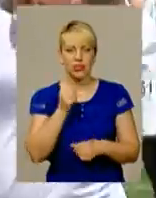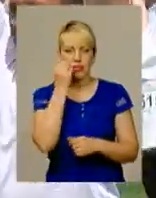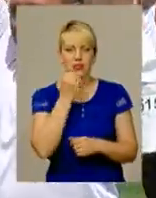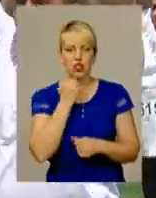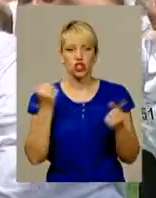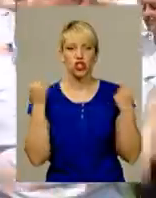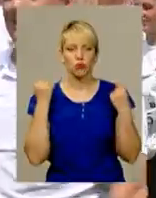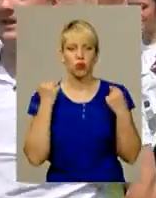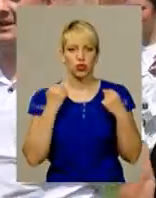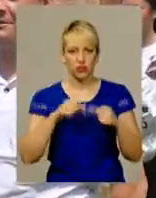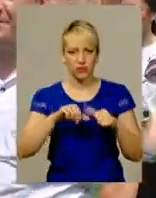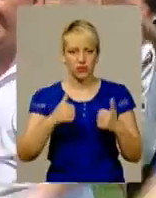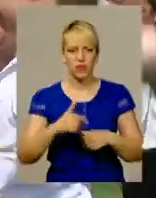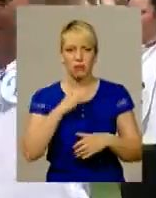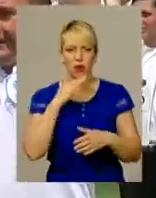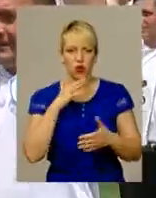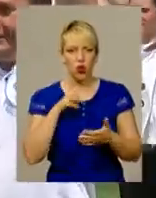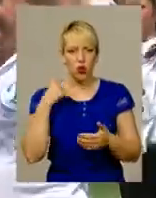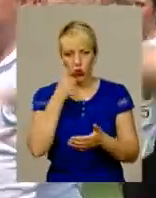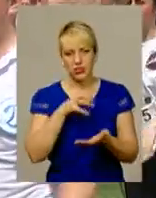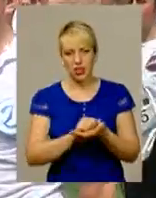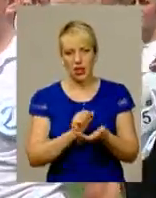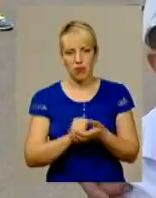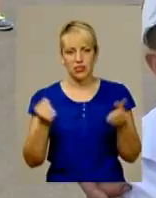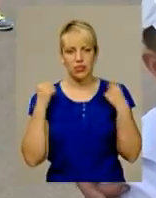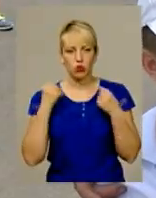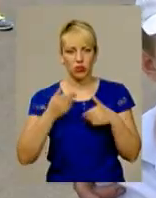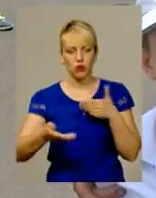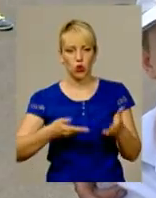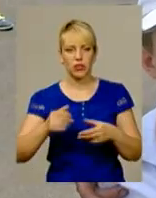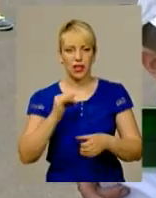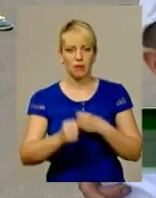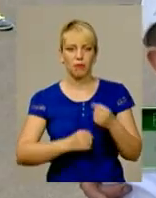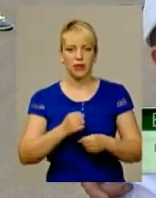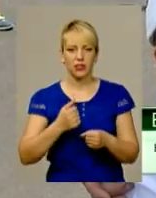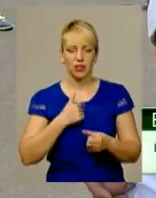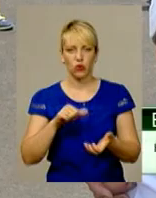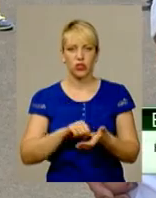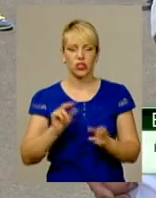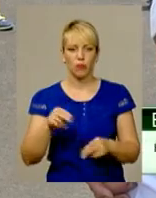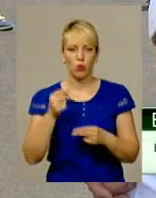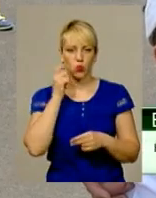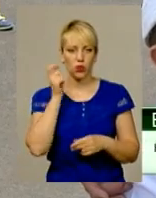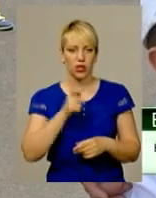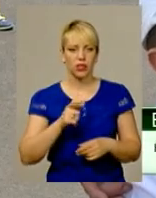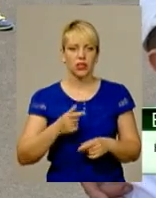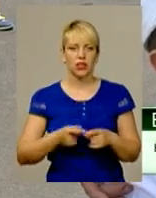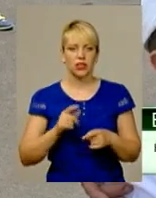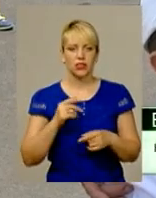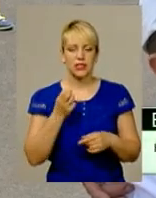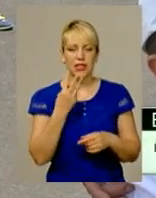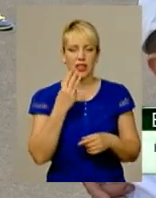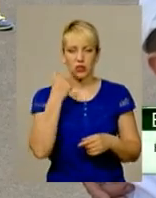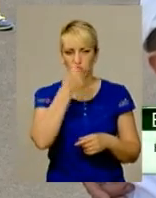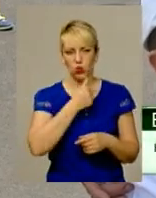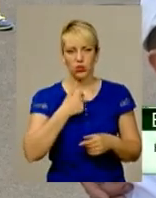вдачі. Чоловік багато років займається бігом і спортивною ходьбою. Я учасник чемпіонату України постійний. З 2013